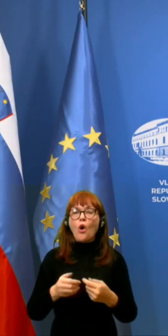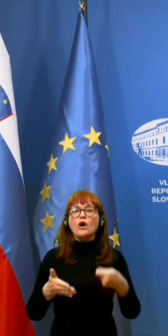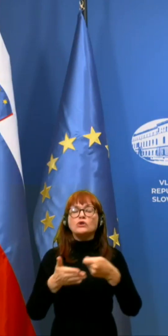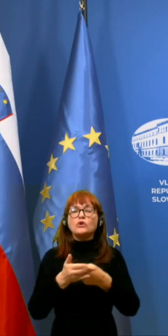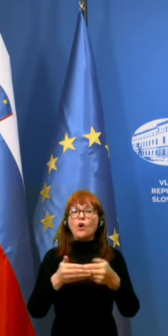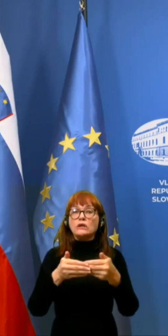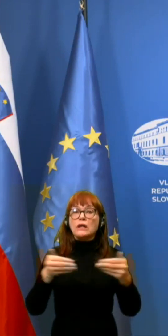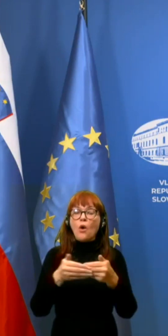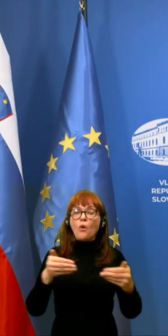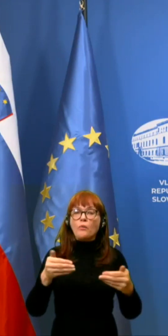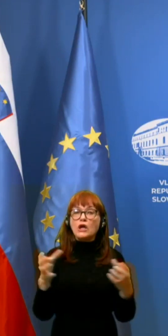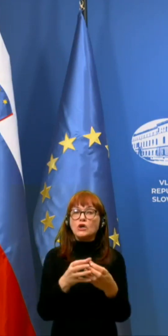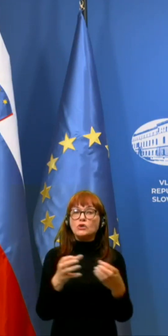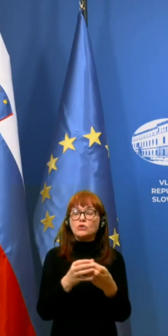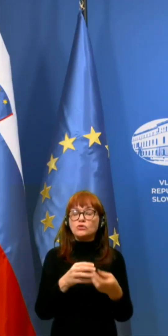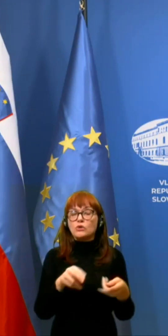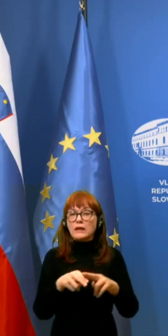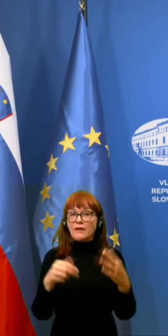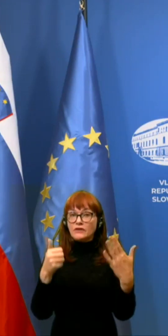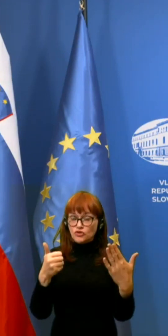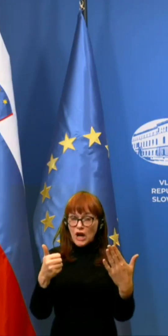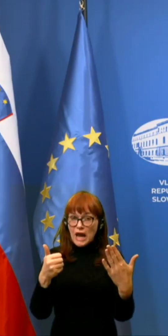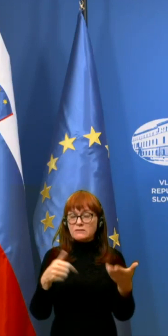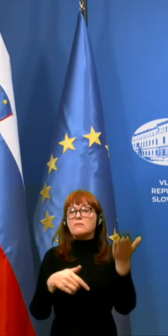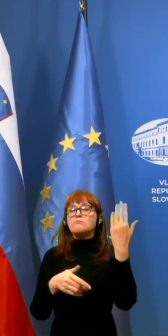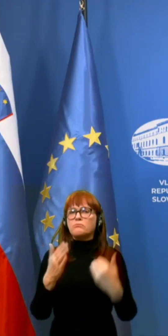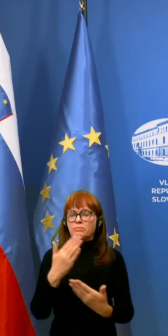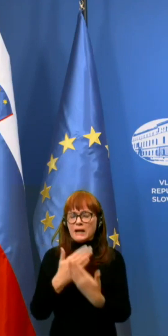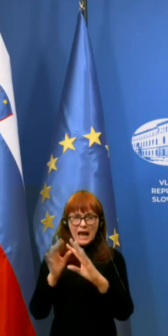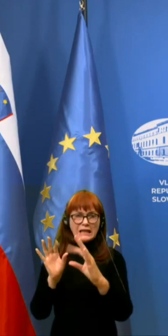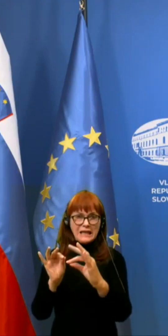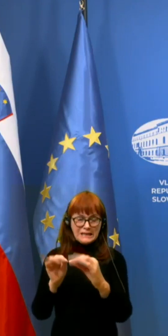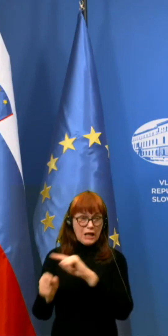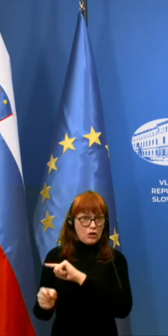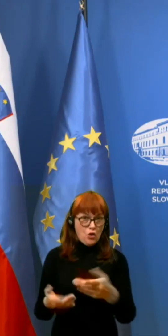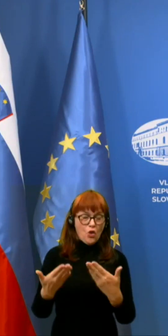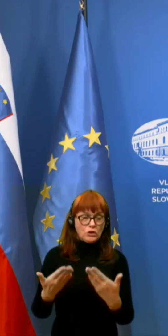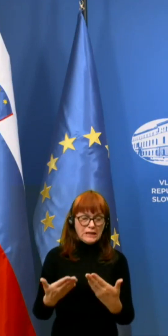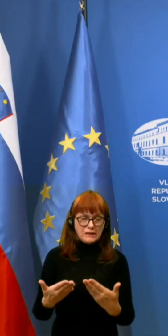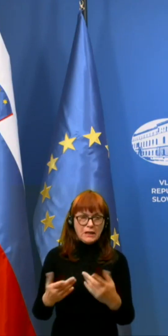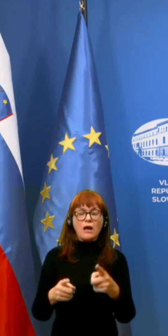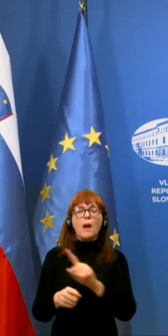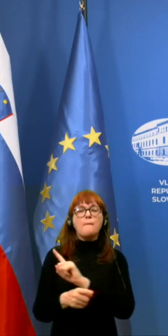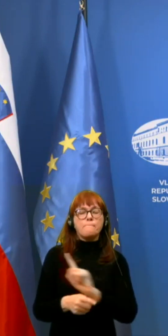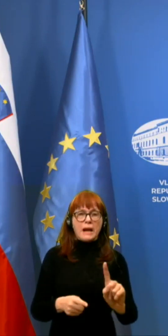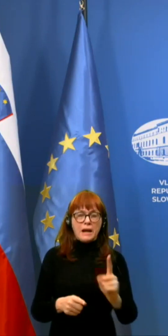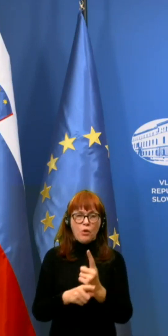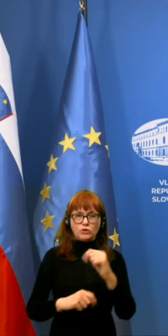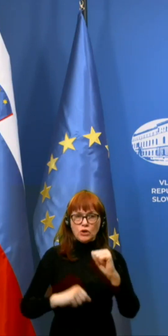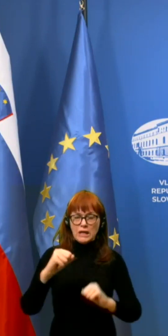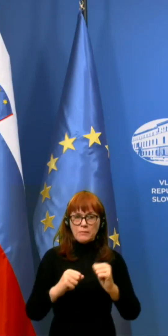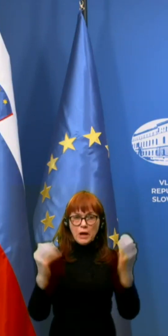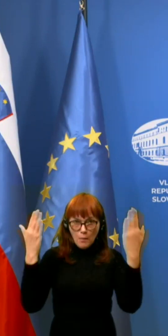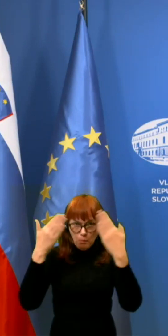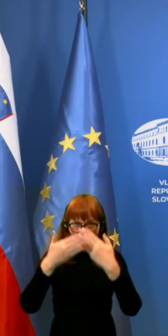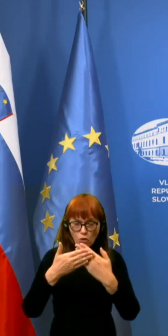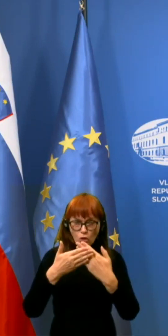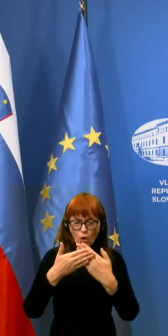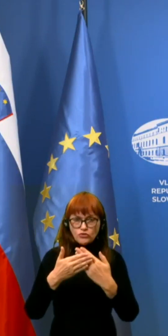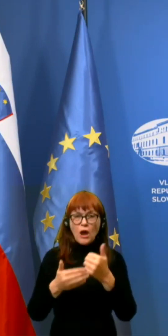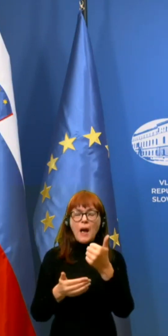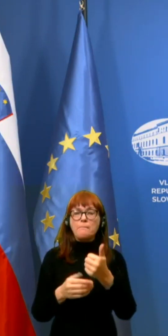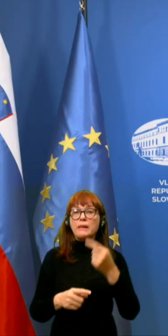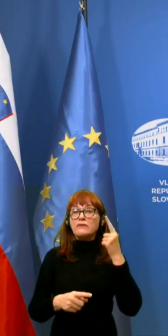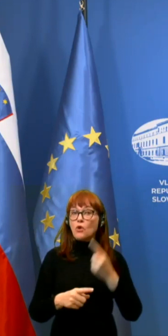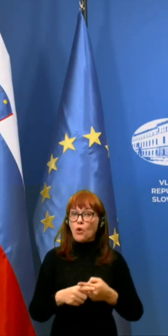druženje ljudi na največ šest na mesto deset, kot je veljalo do sedaj, in dodaja tudi prepoved gibanja po noči, je prvi